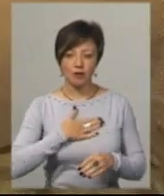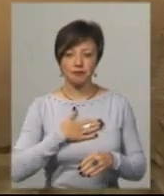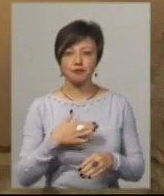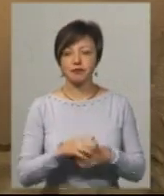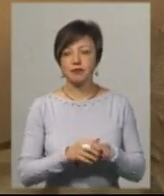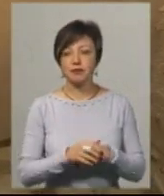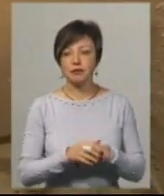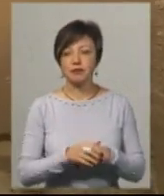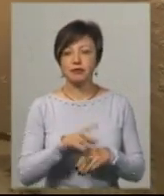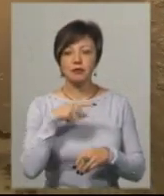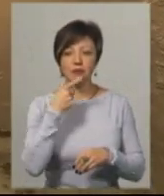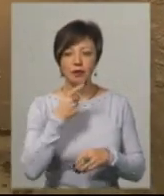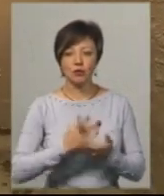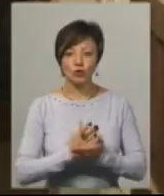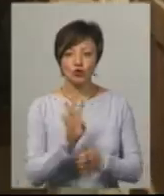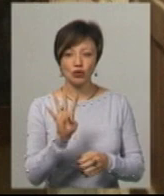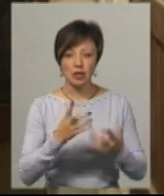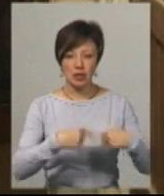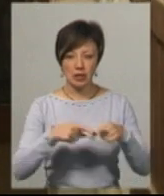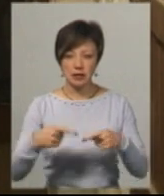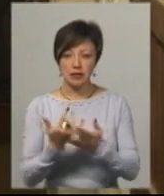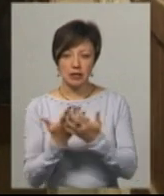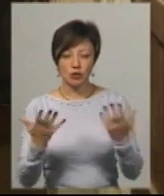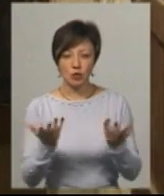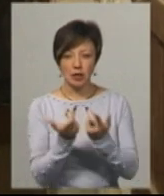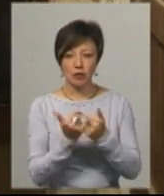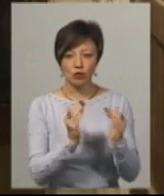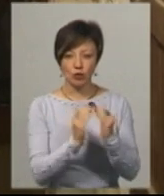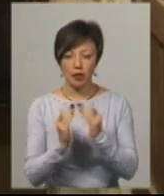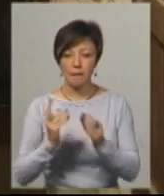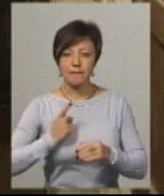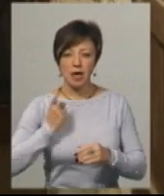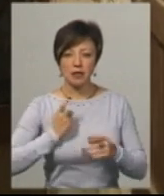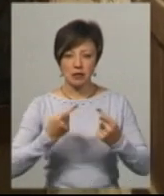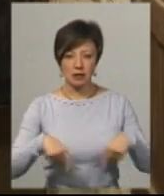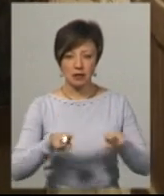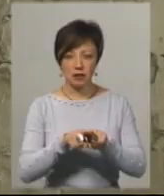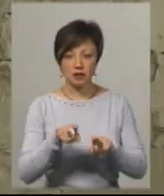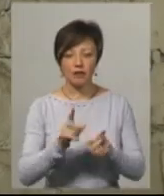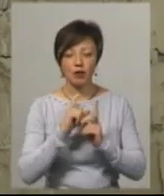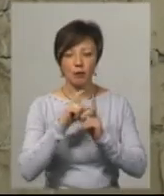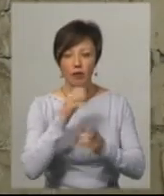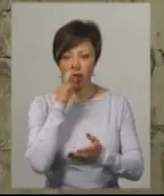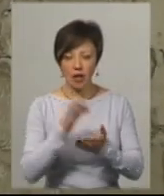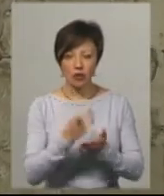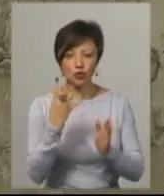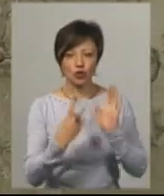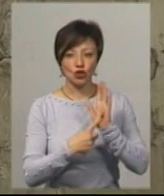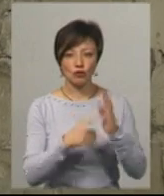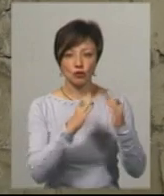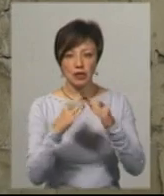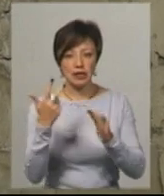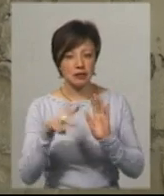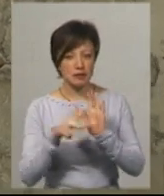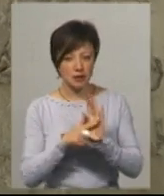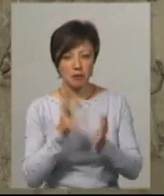Майстері ОМК центрально обслуговують чотири дільниці з різною кількостю будинків. Майстер дільниці Анатолій Закорчевний відповідає за 46 будинків, 38